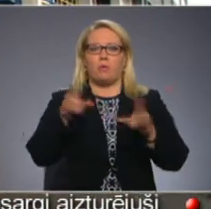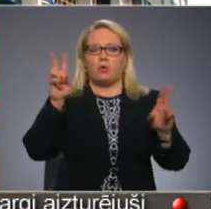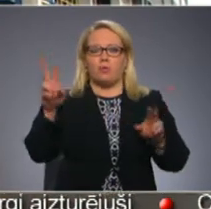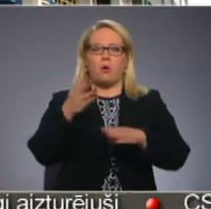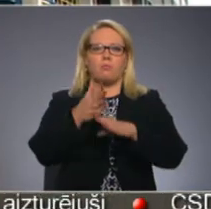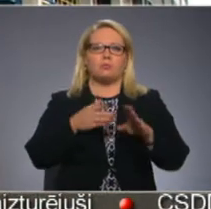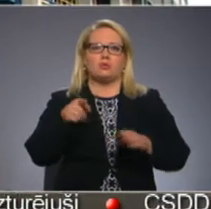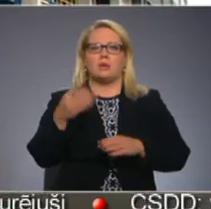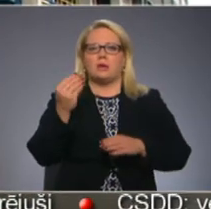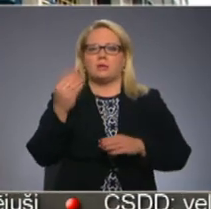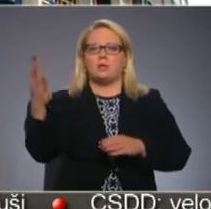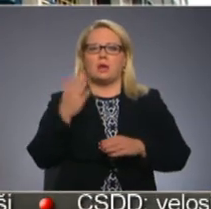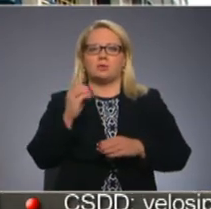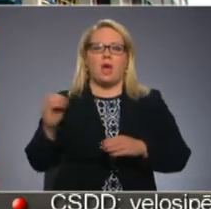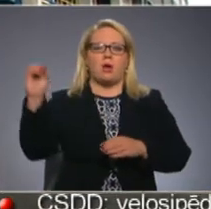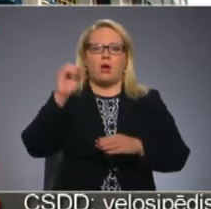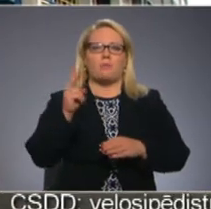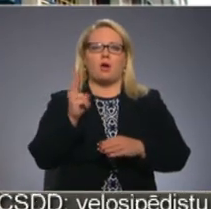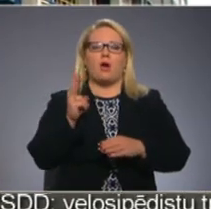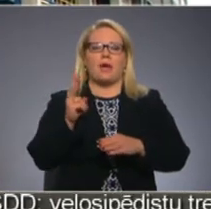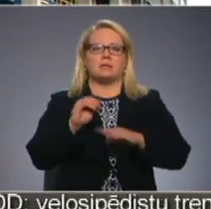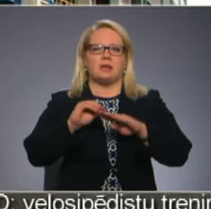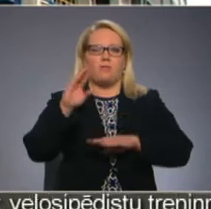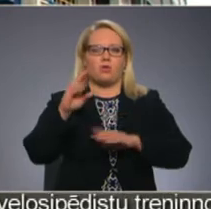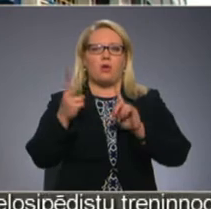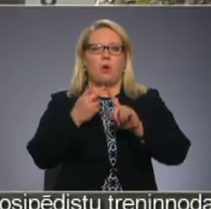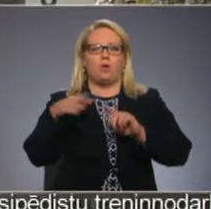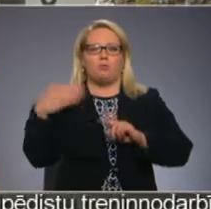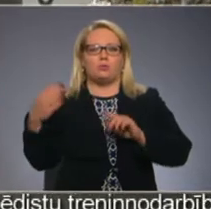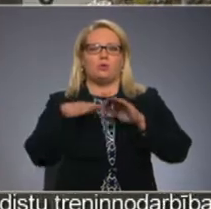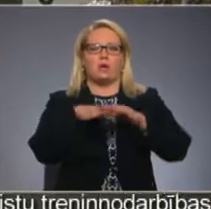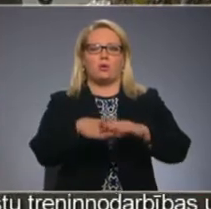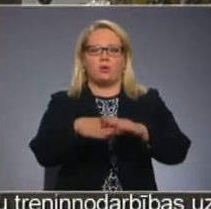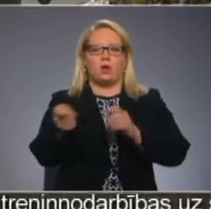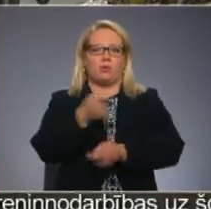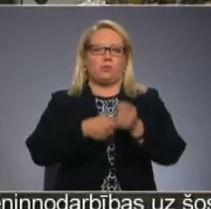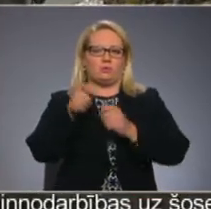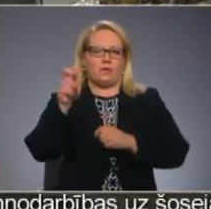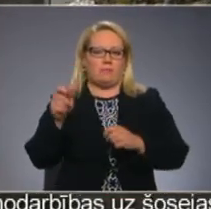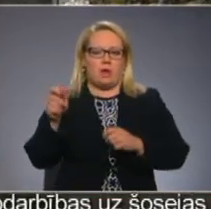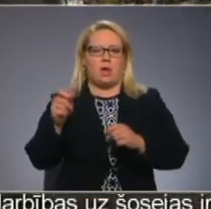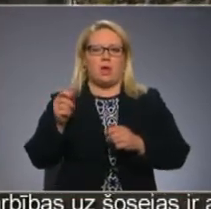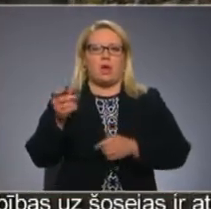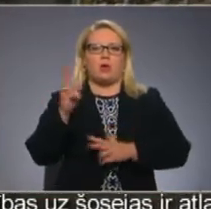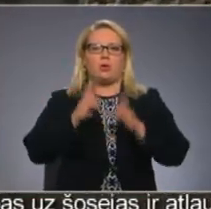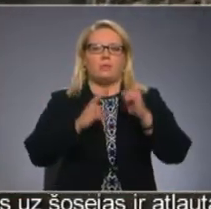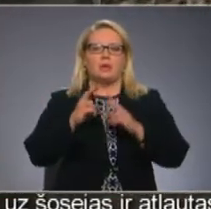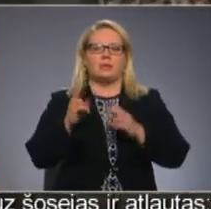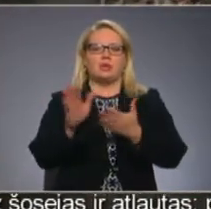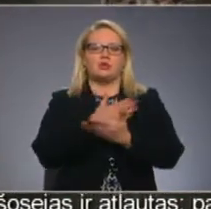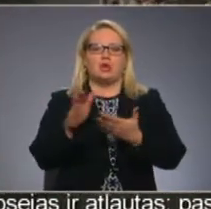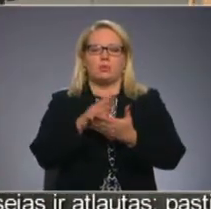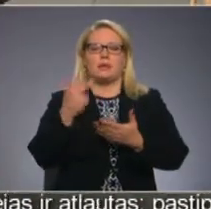Puse no šīs naudas nāca no Eiropas koheizijas fonda, otru pusi ieguldīja uzņēmēju. Rūpnīcas atkritums šķiros trīs